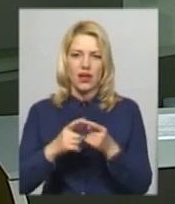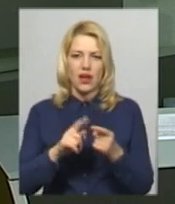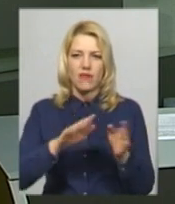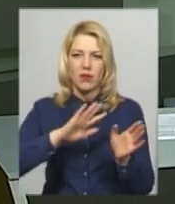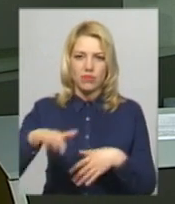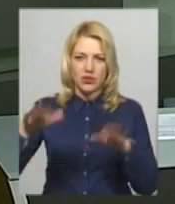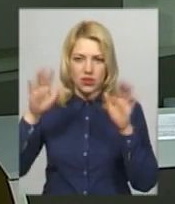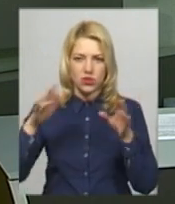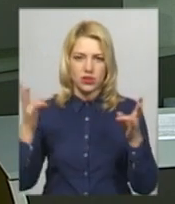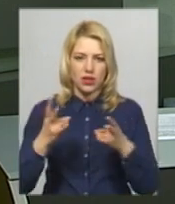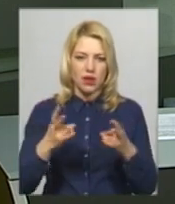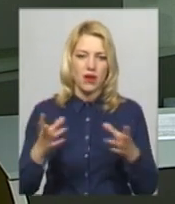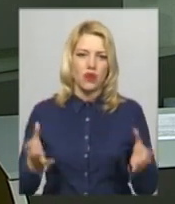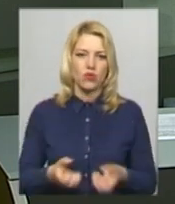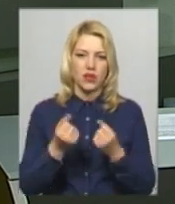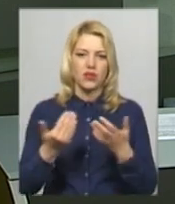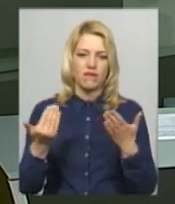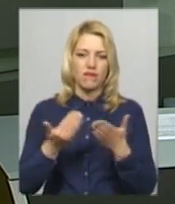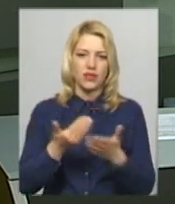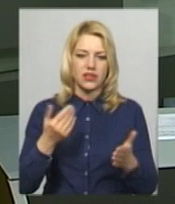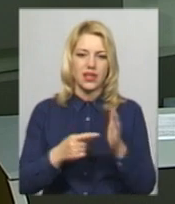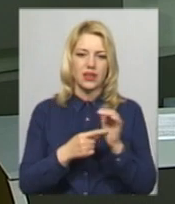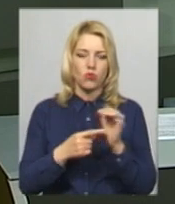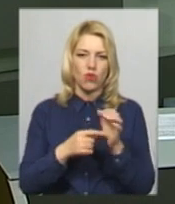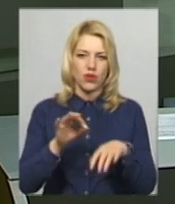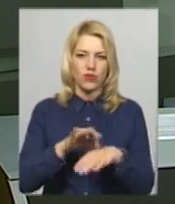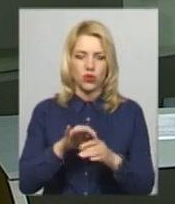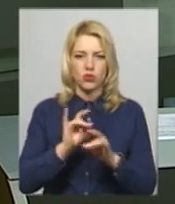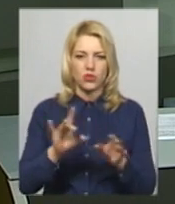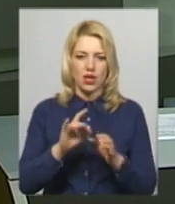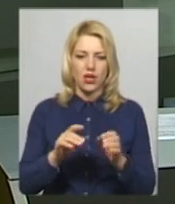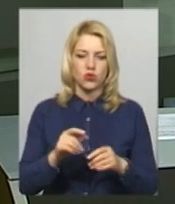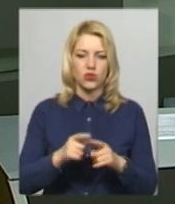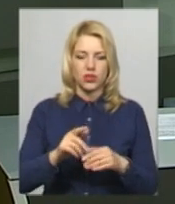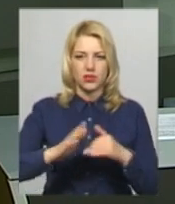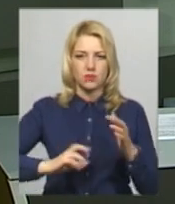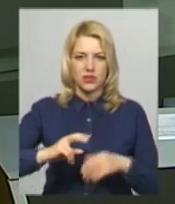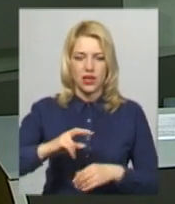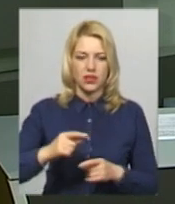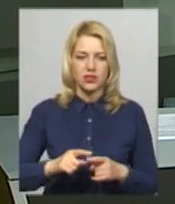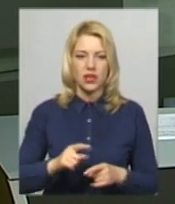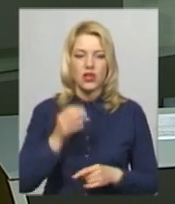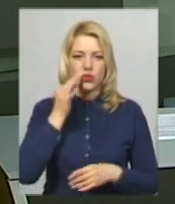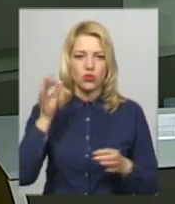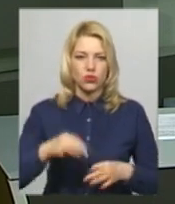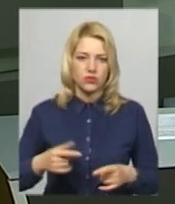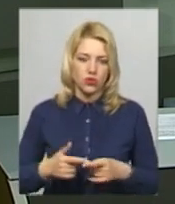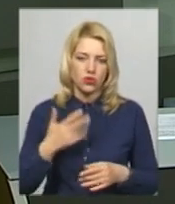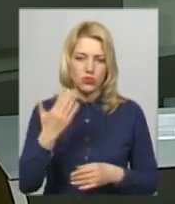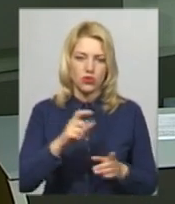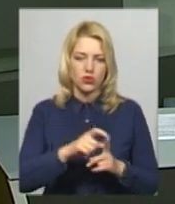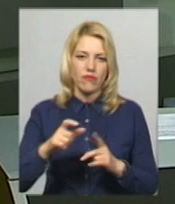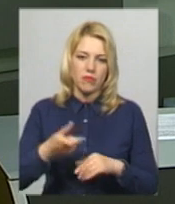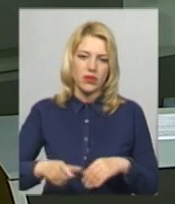треба рятувати від грибкових хвороб, каже садівник із 30-річним досвідом Сергій Ремізовський з Хмельницького. За його словами,